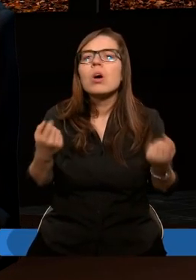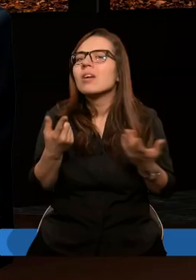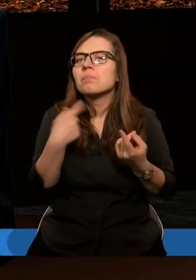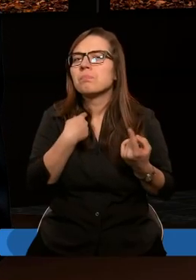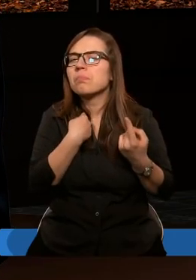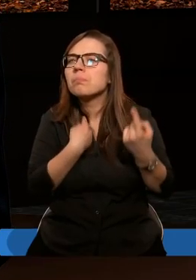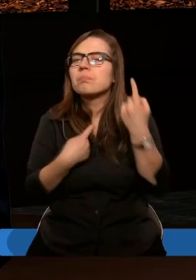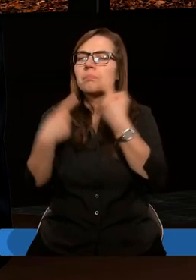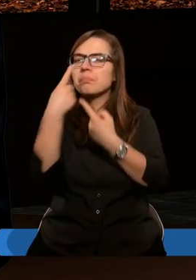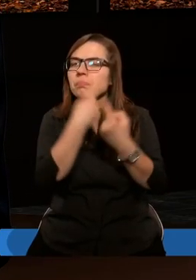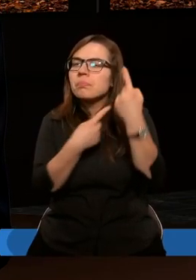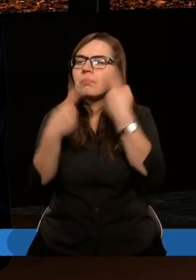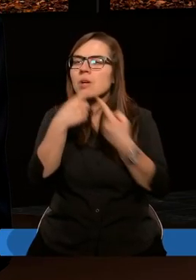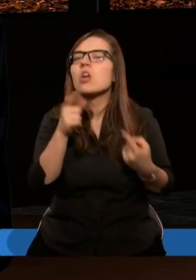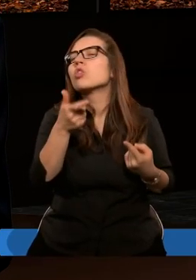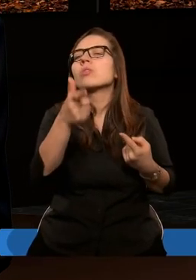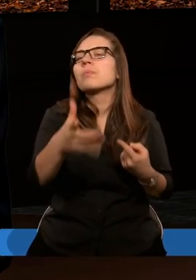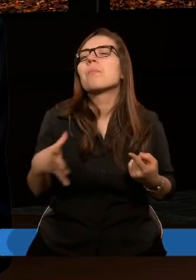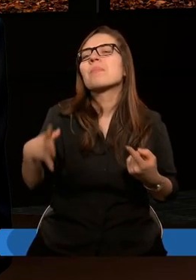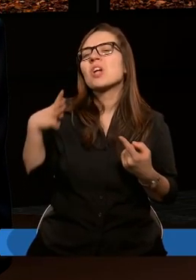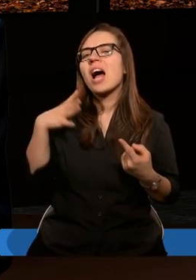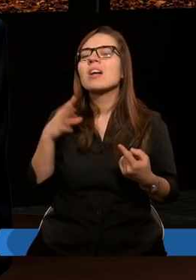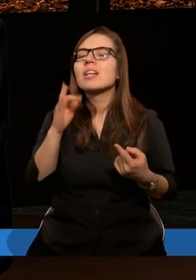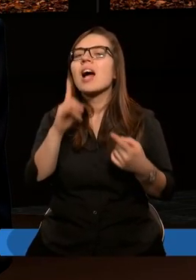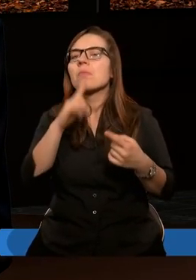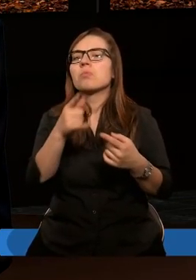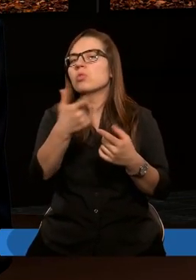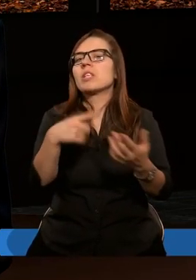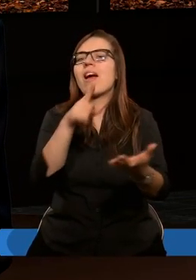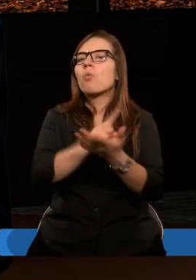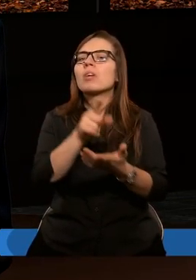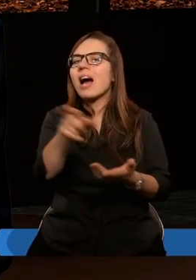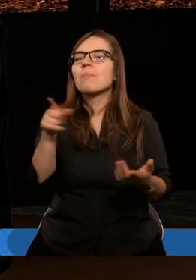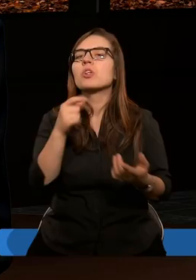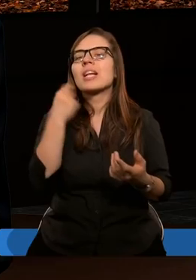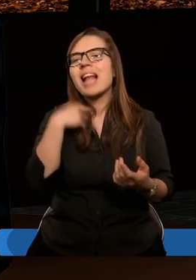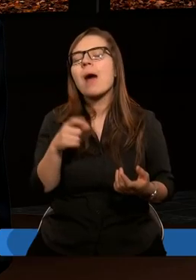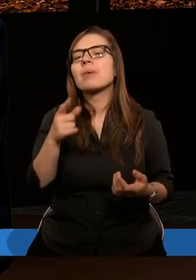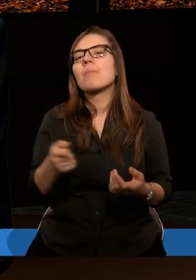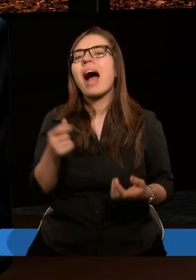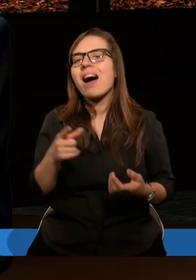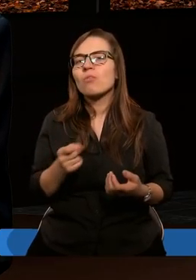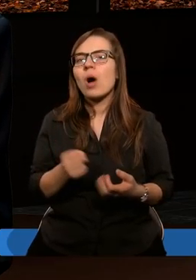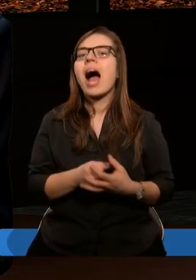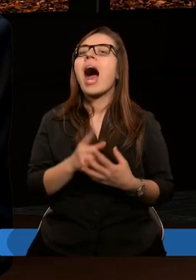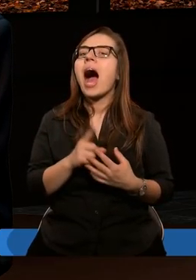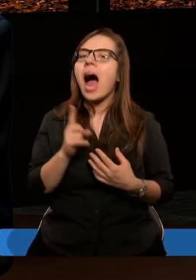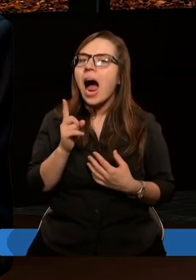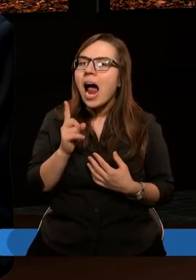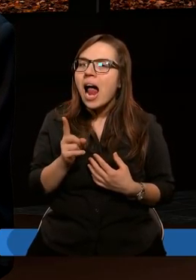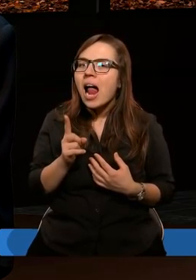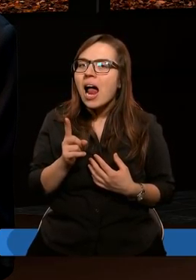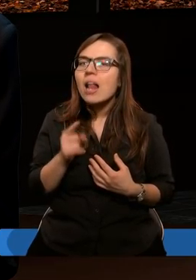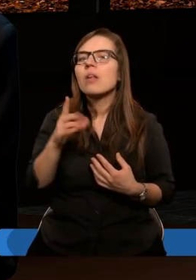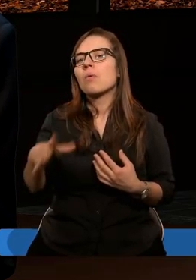Zastanawiam się, czy w ogóle oni przeżyli w takim razie. Nie udało się im zabić Pawła, ale